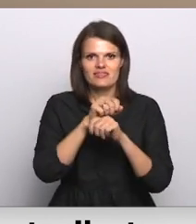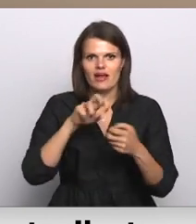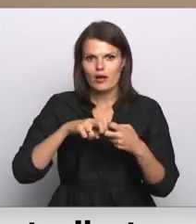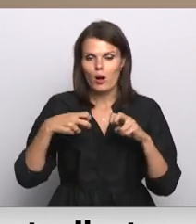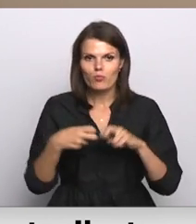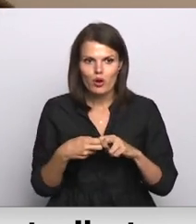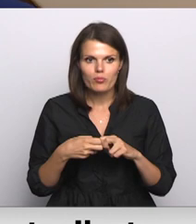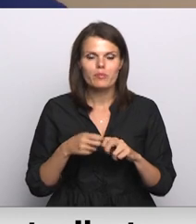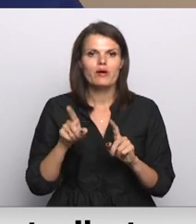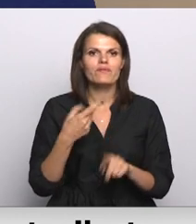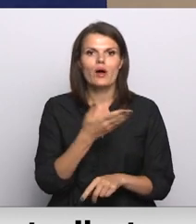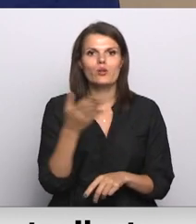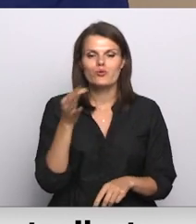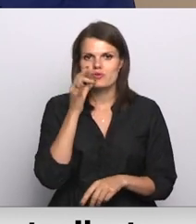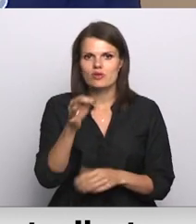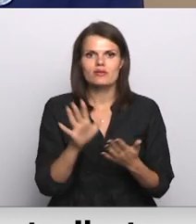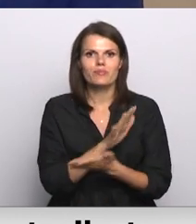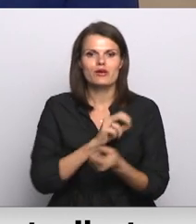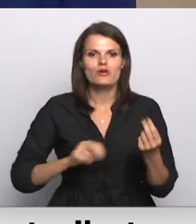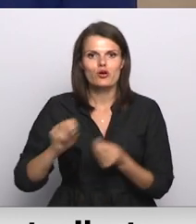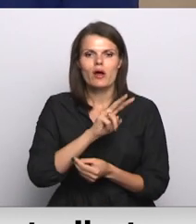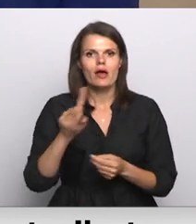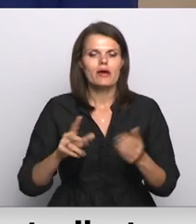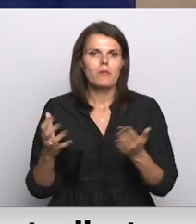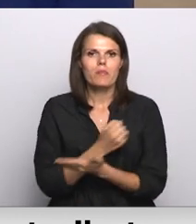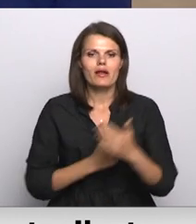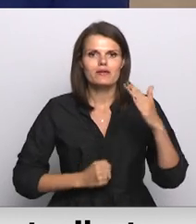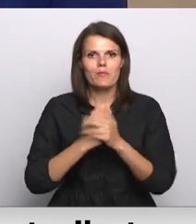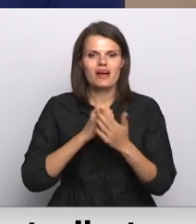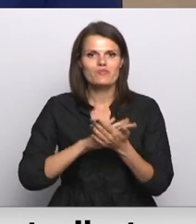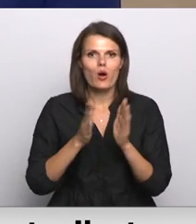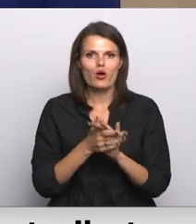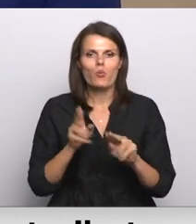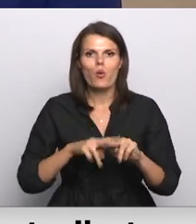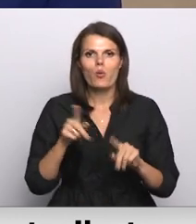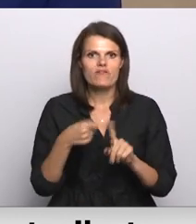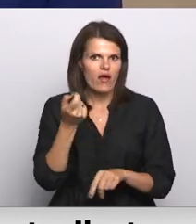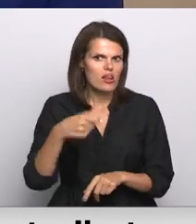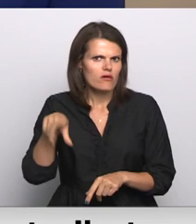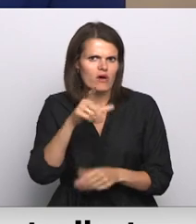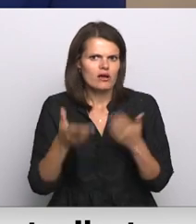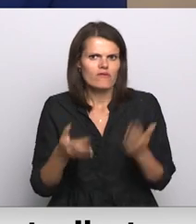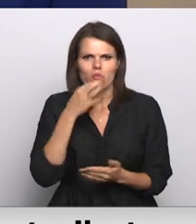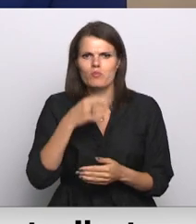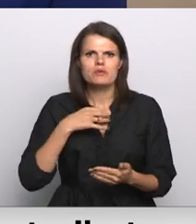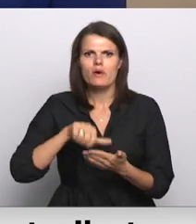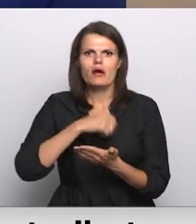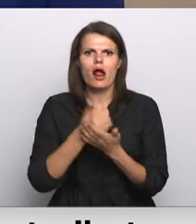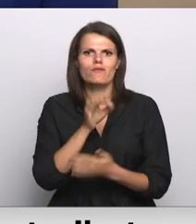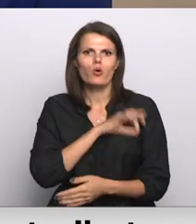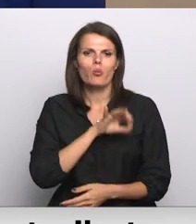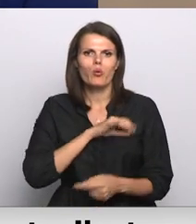Vēl jūs sacījāt presa konferencijai, ir panākti maksimālie kompromisi un pat vairāk varbūt varat iezīmēt galvenos bonusus?